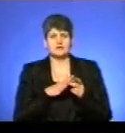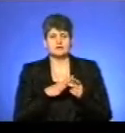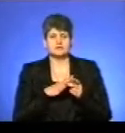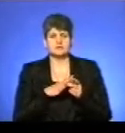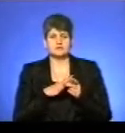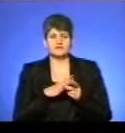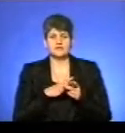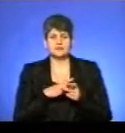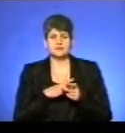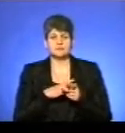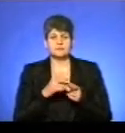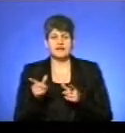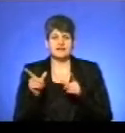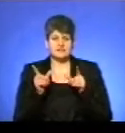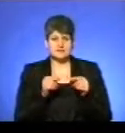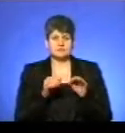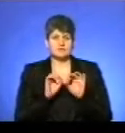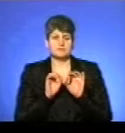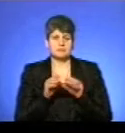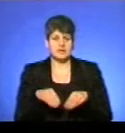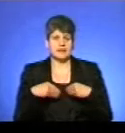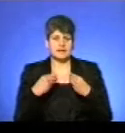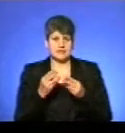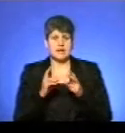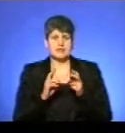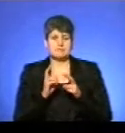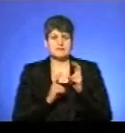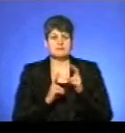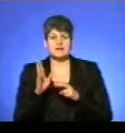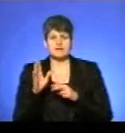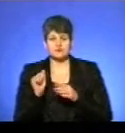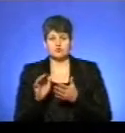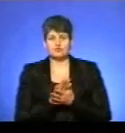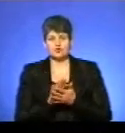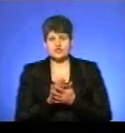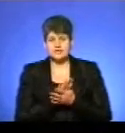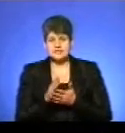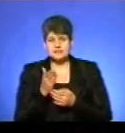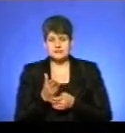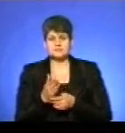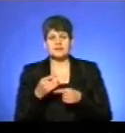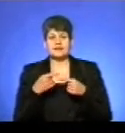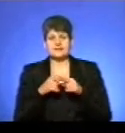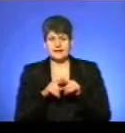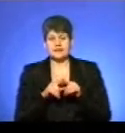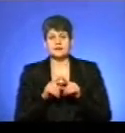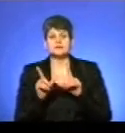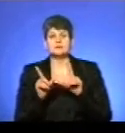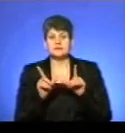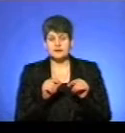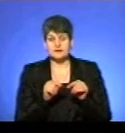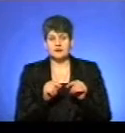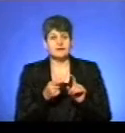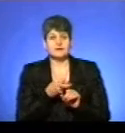ми передали зразу телефонограми підприємства, щоб очистили. Справа в тому, що техніка пішла, але не